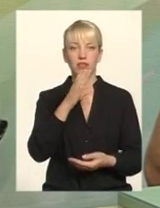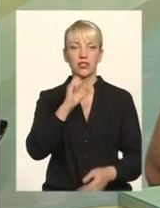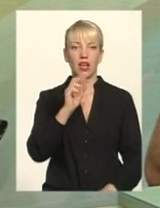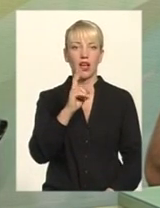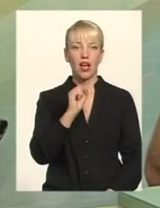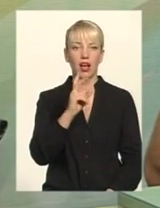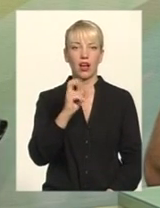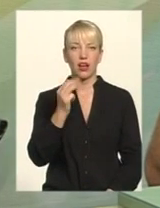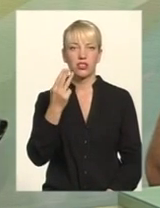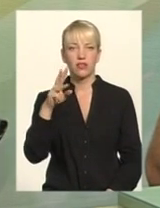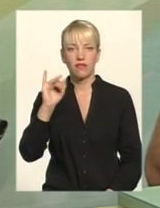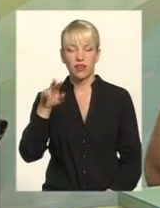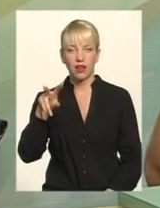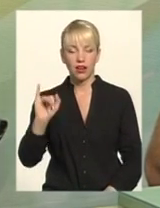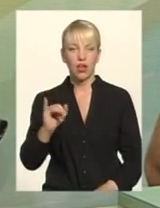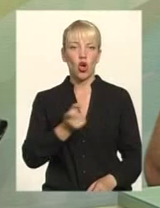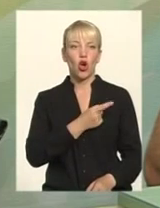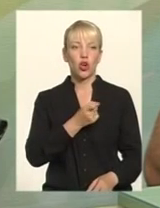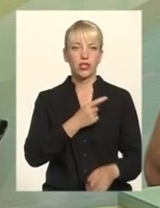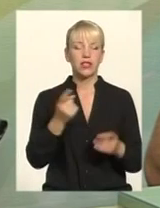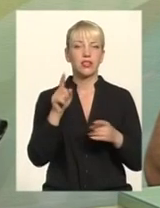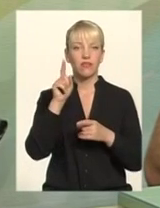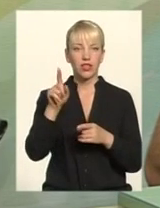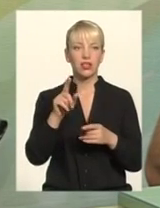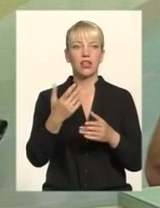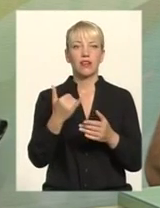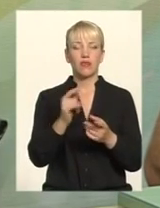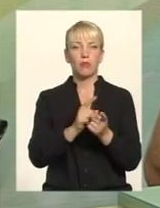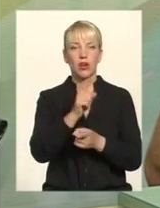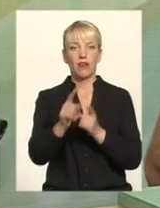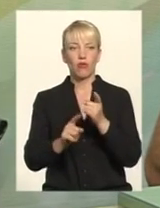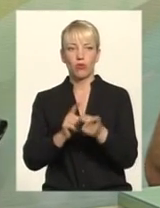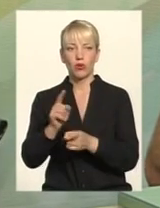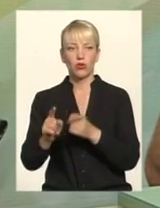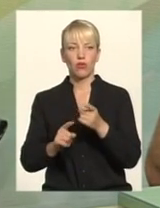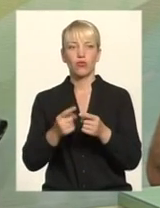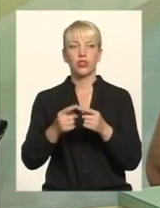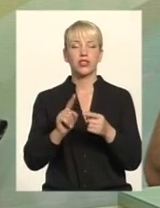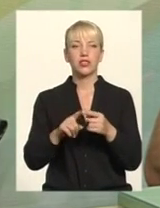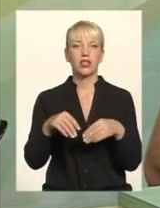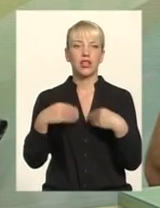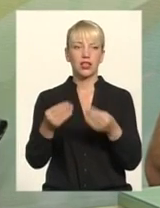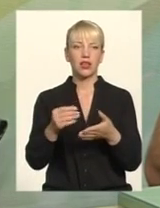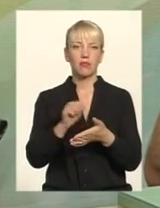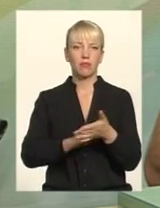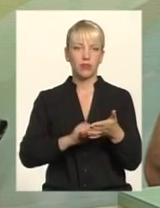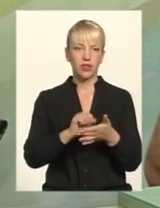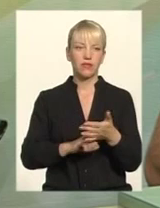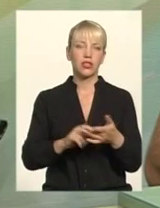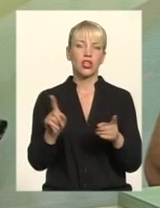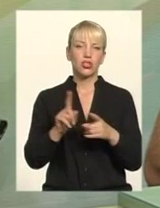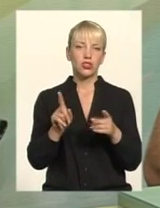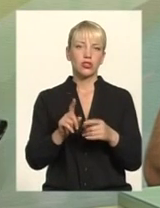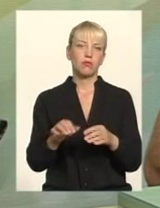свої, які є структурні підрозділи ВОДА одеські Він їх переформатовує І це йому дає привід, формальний привід Для того, щоб